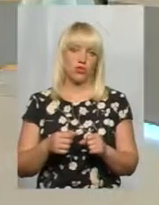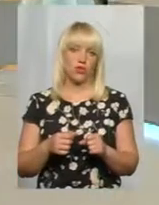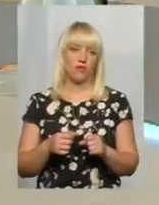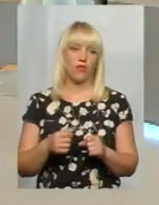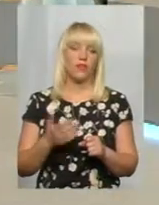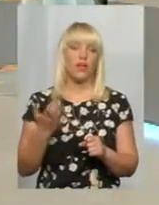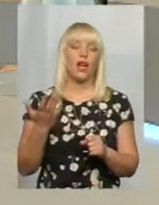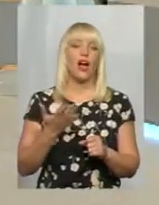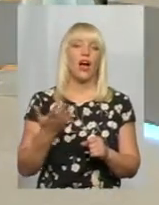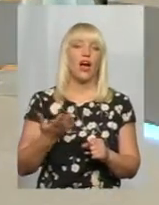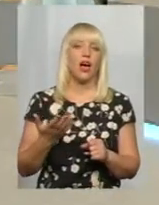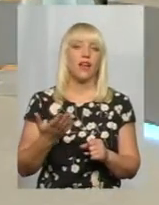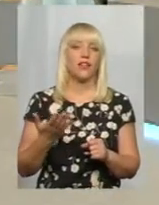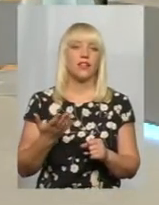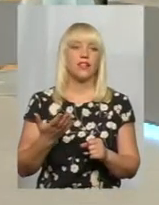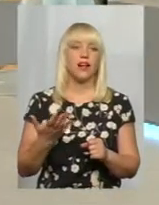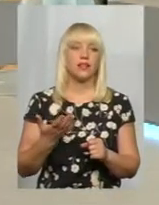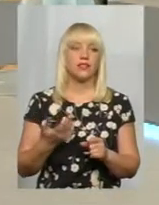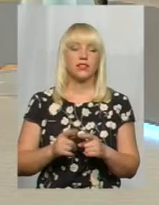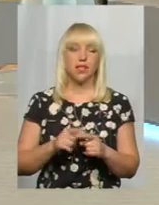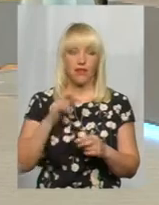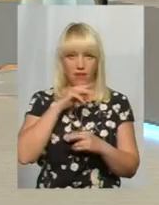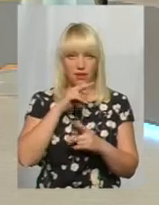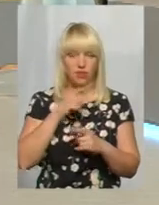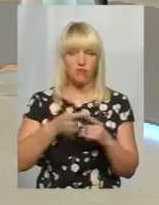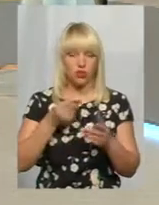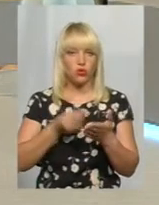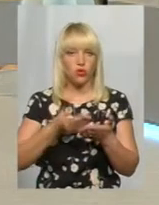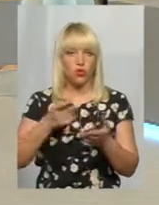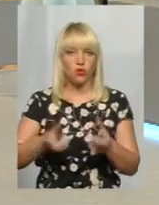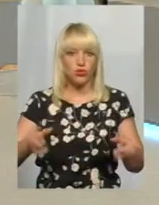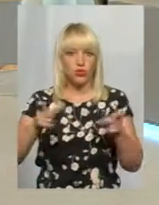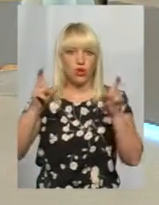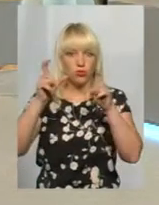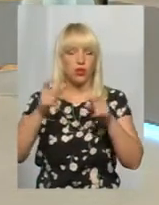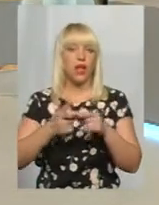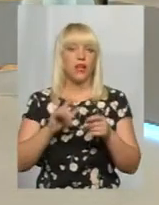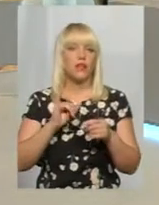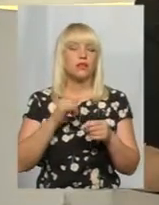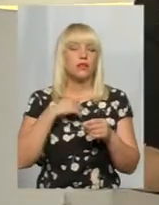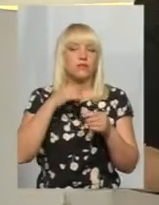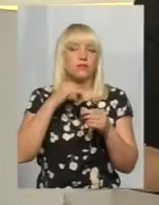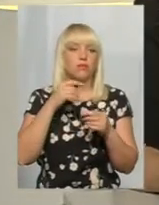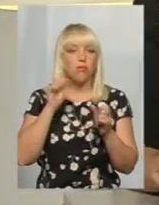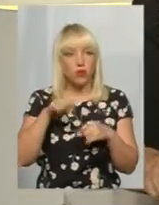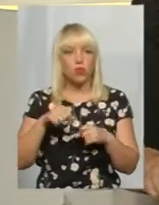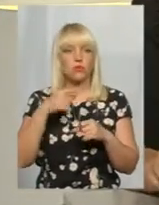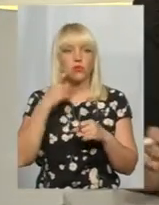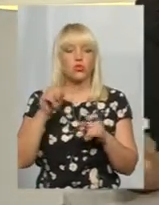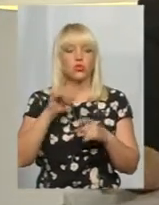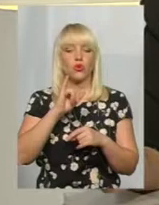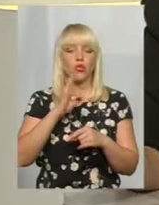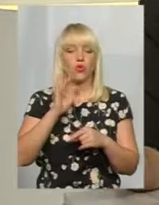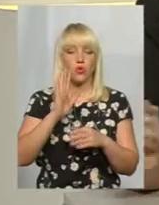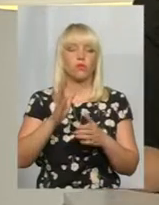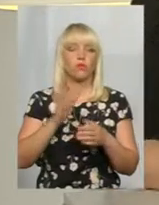ліки взагалі дорожчають з року в рік? Тобто ми можемо прогнозувати, що, в принципі, препарати інсуліну, вони